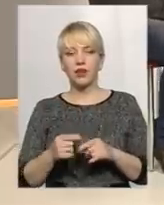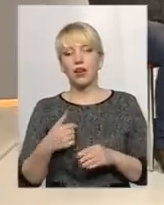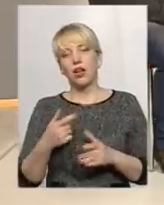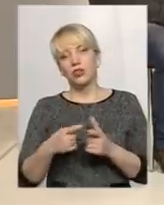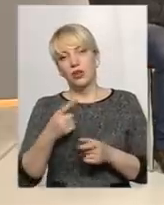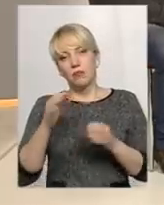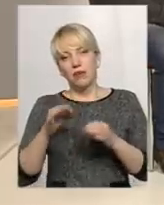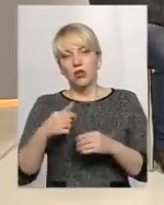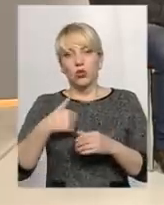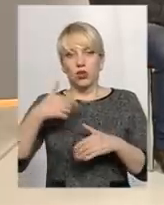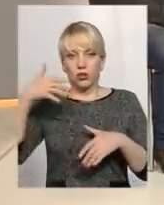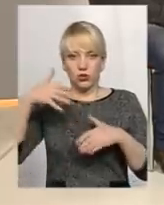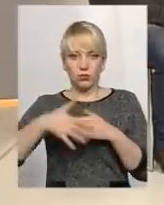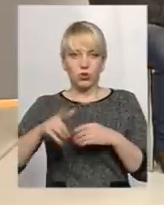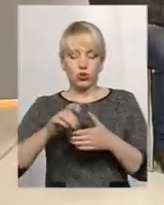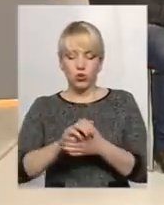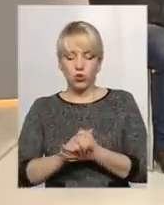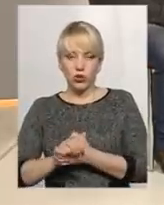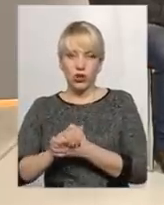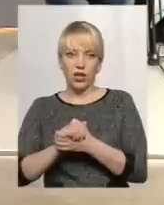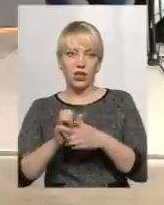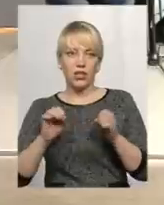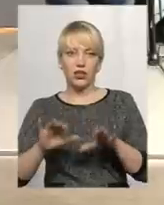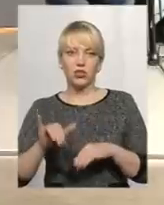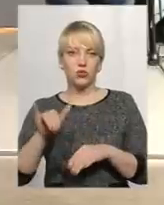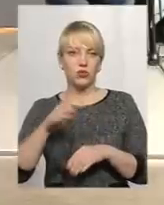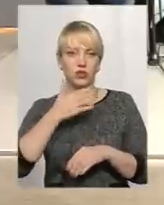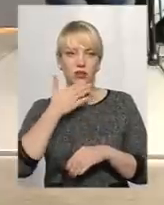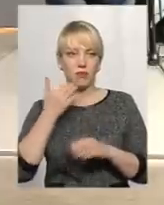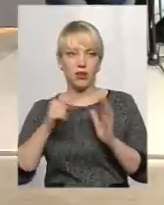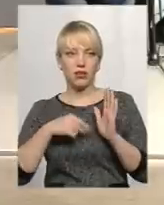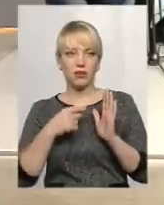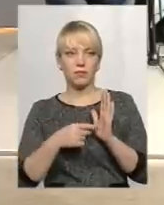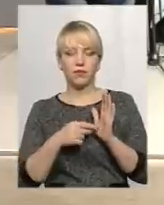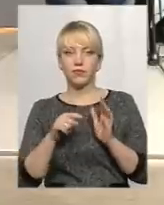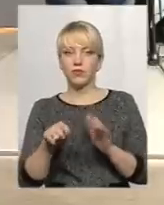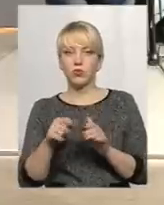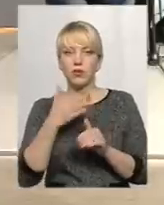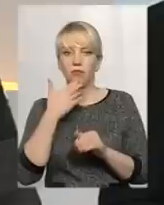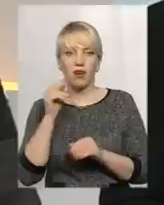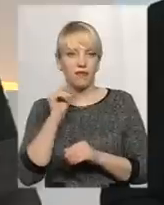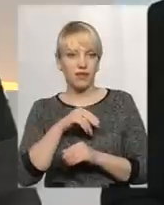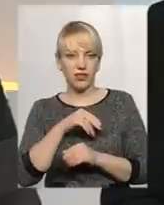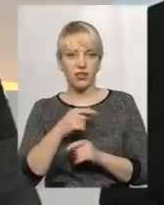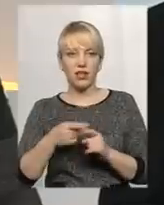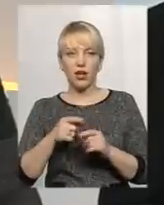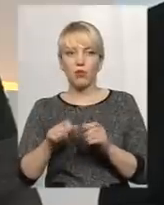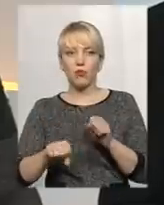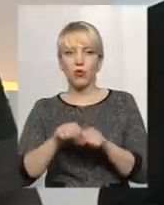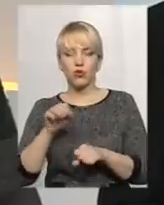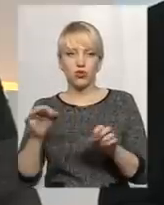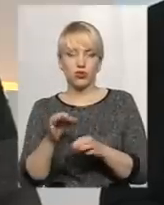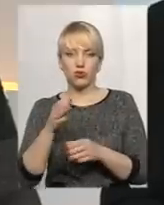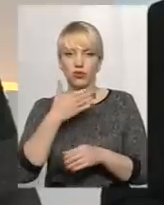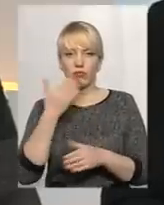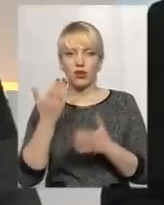розумію, що колегальне рішення винних немає? Тут не то, що немає винних, фактично і порушення ніколи немає